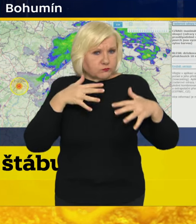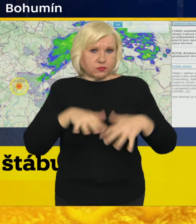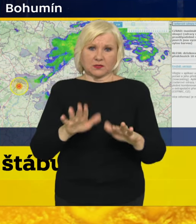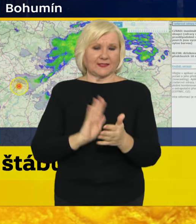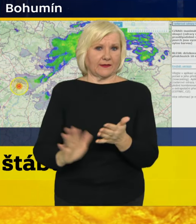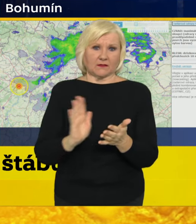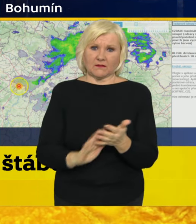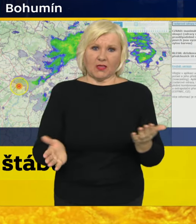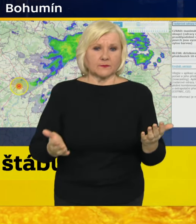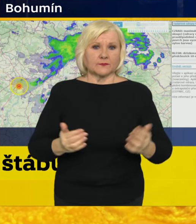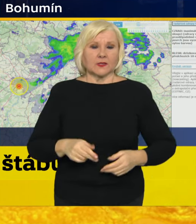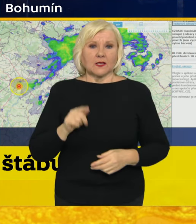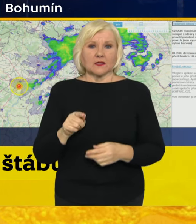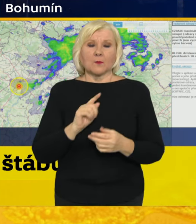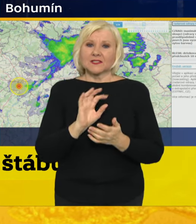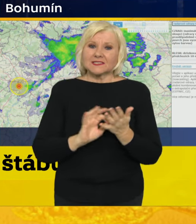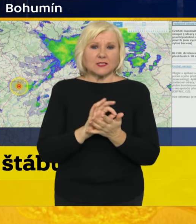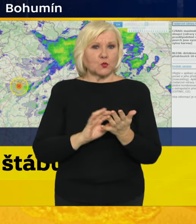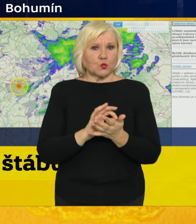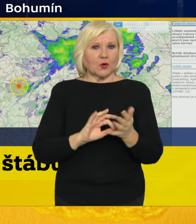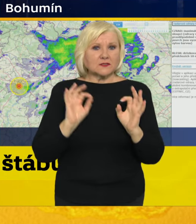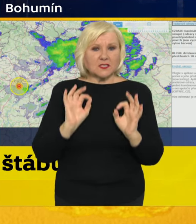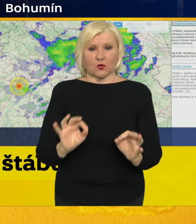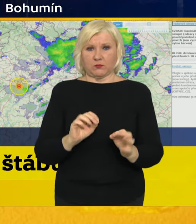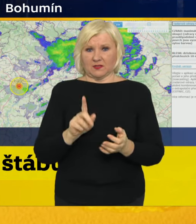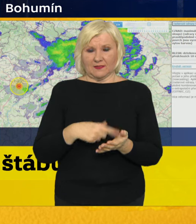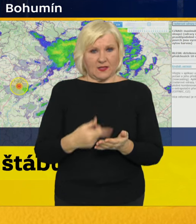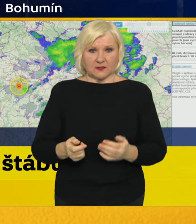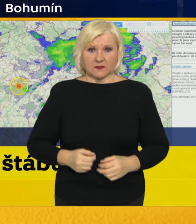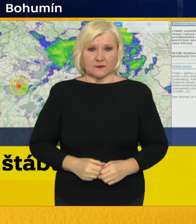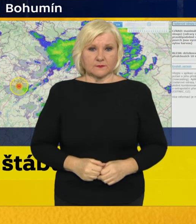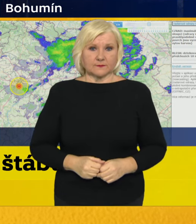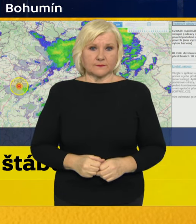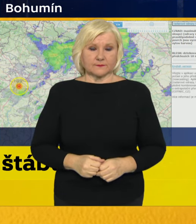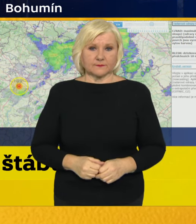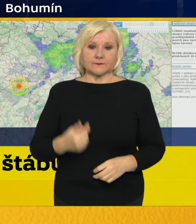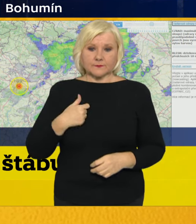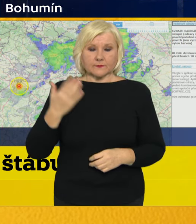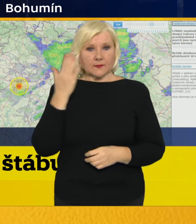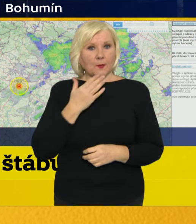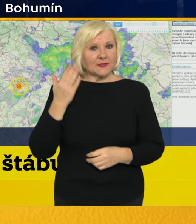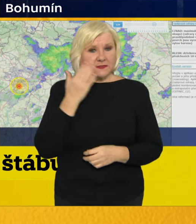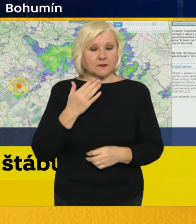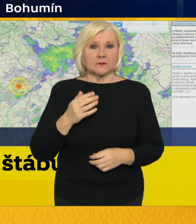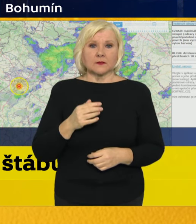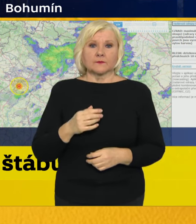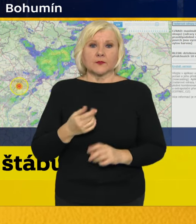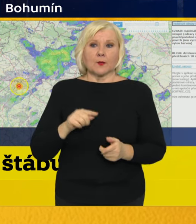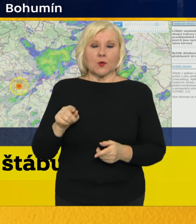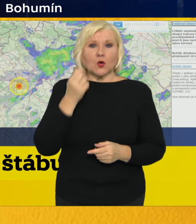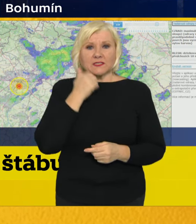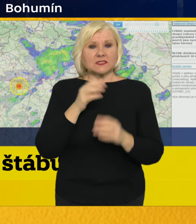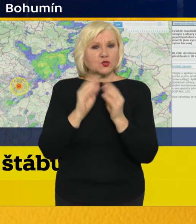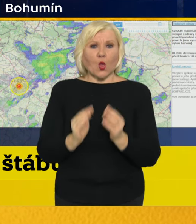situace tam dobrá není. Myslím si, že to nejsložitější pro ty lidi je, že